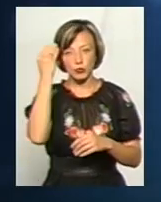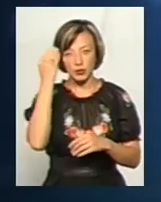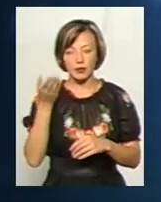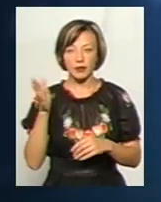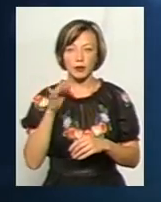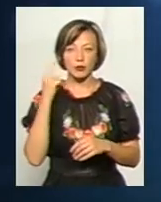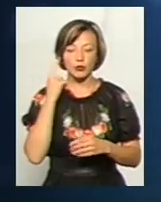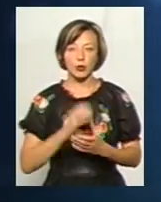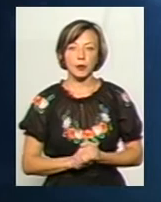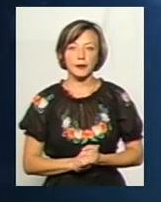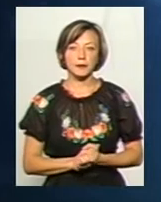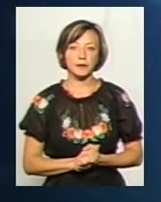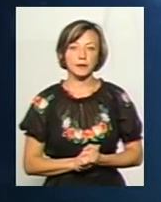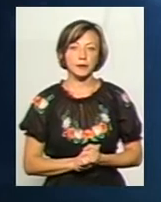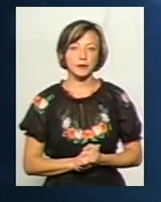Давайте почуємо.